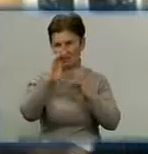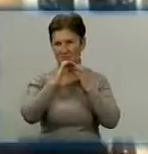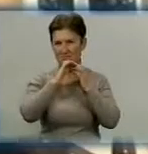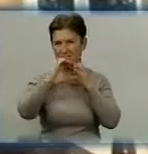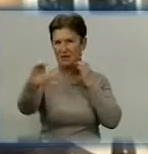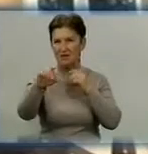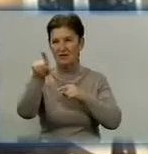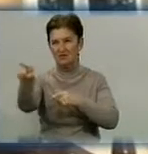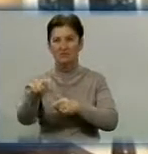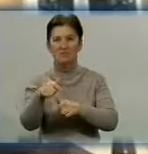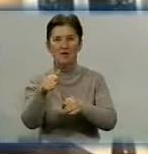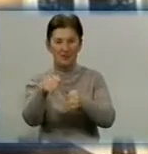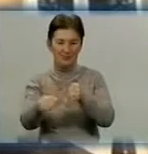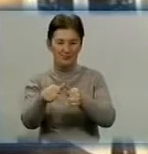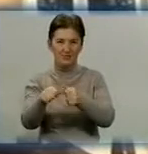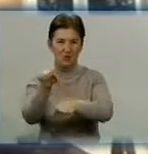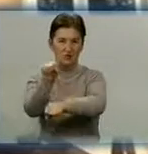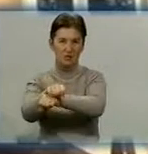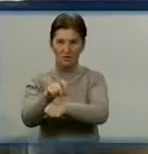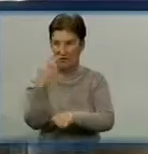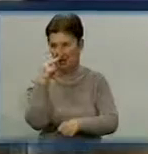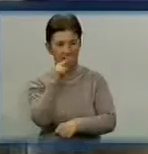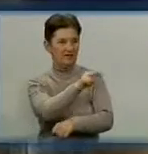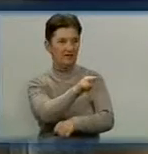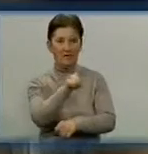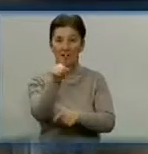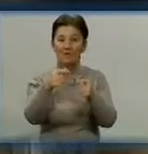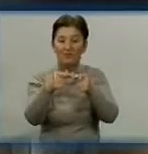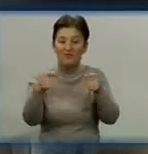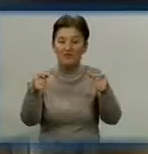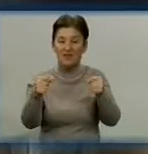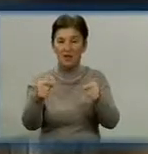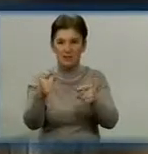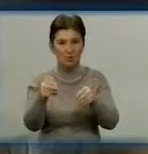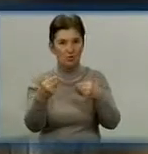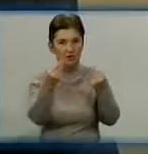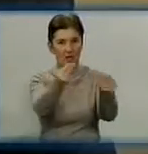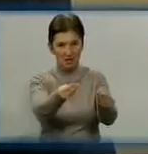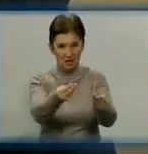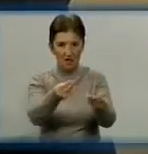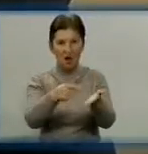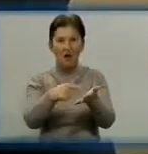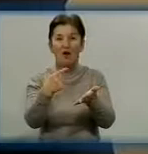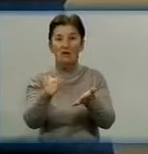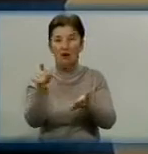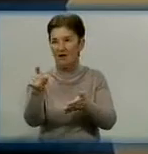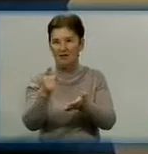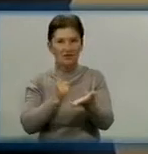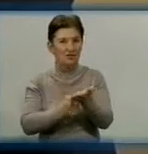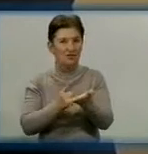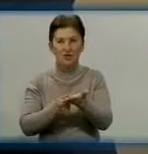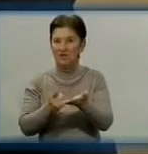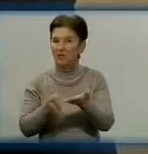Працівники АЗС надали міліції доказ – квитанцію, де вказаний час заправки КАМАЗу. Але це про вину водія не доведе,